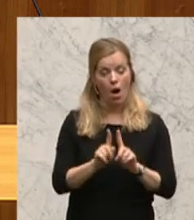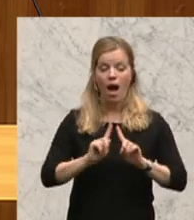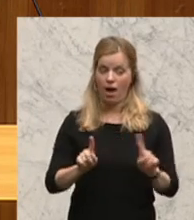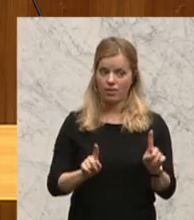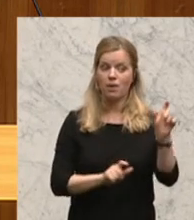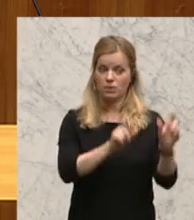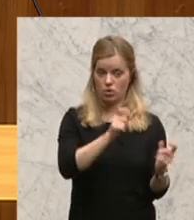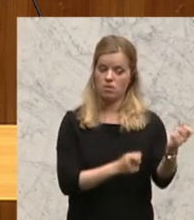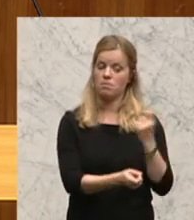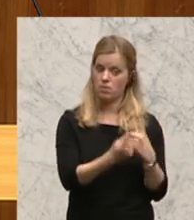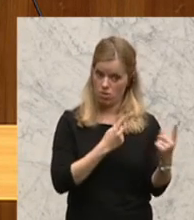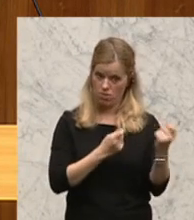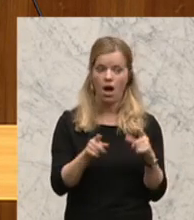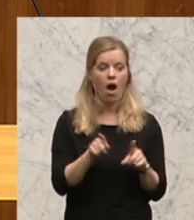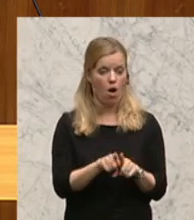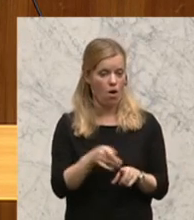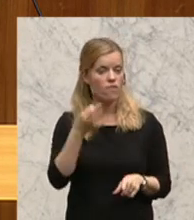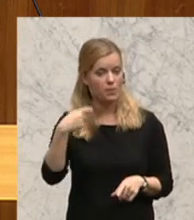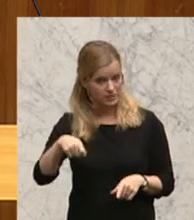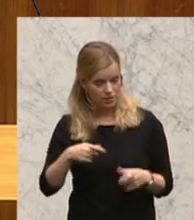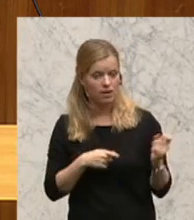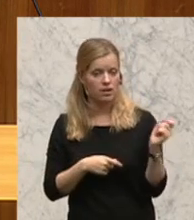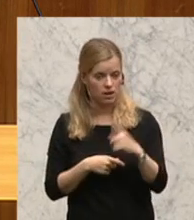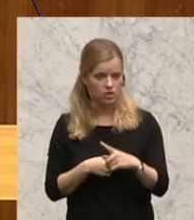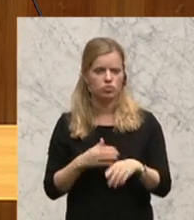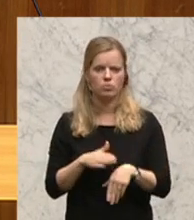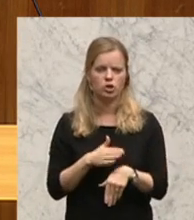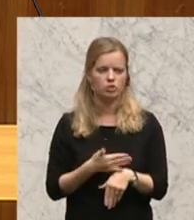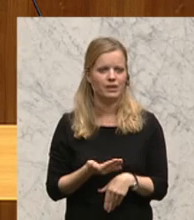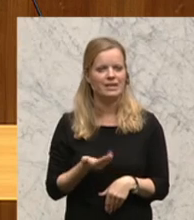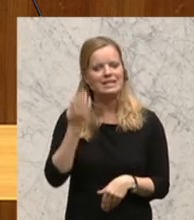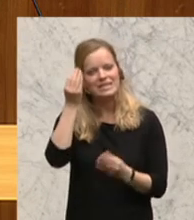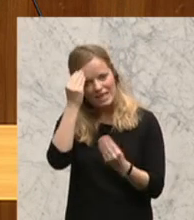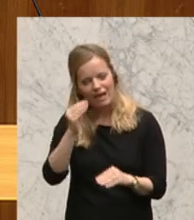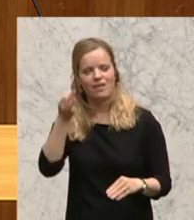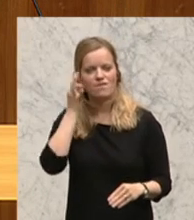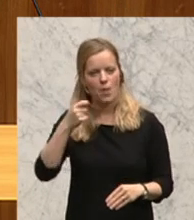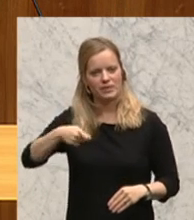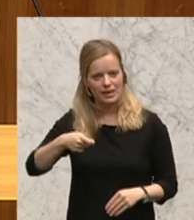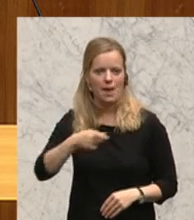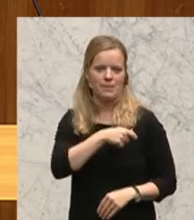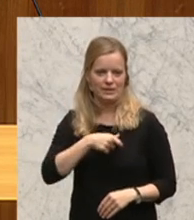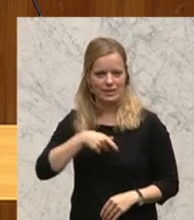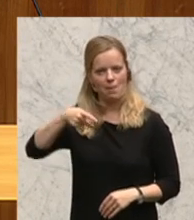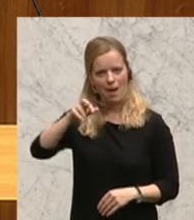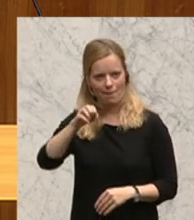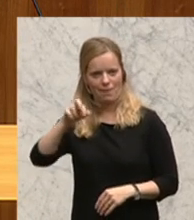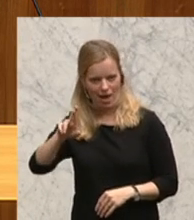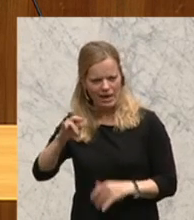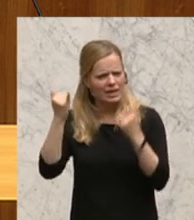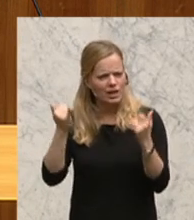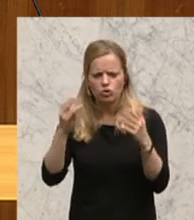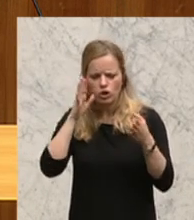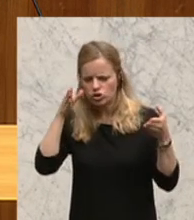dieses E-Mail aus dem Westen. Verehrte Frau Nationalratspräsidentin Mag. Prammer, jetzt dreht sich alles nur um den Auszug der Neos bei den